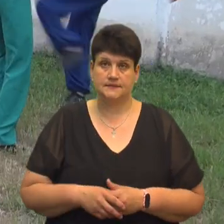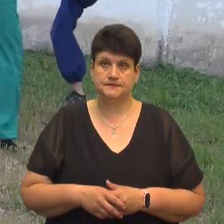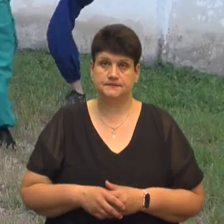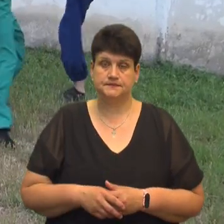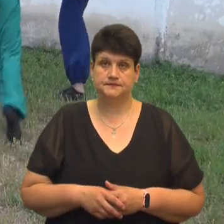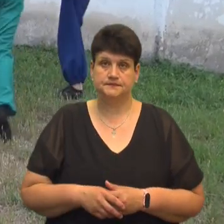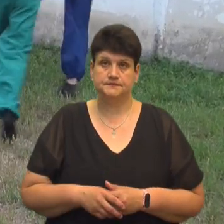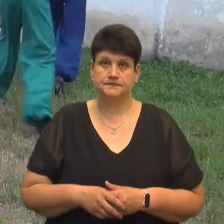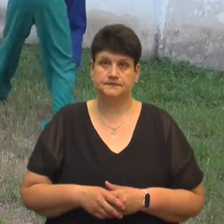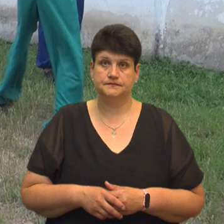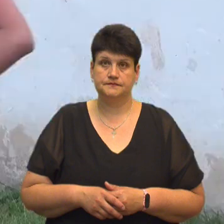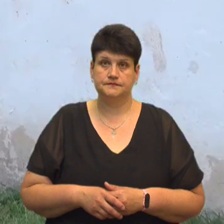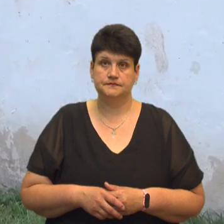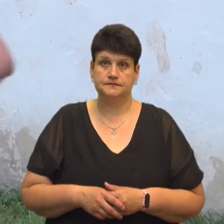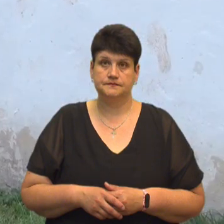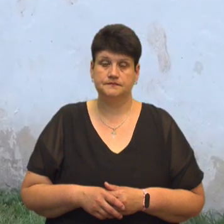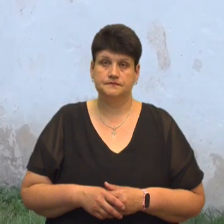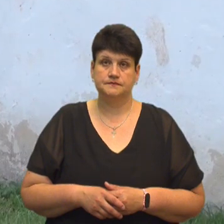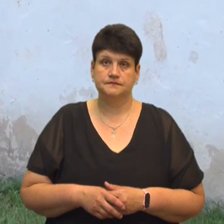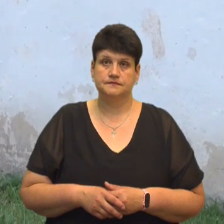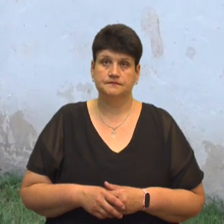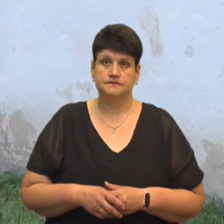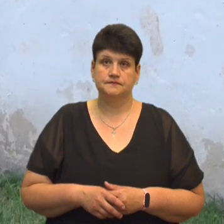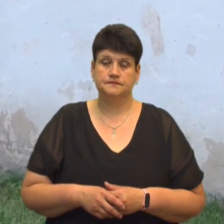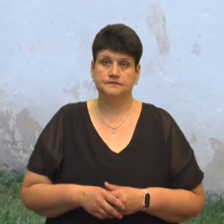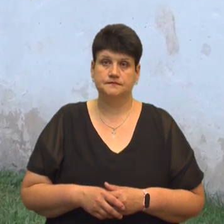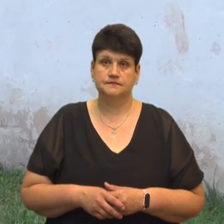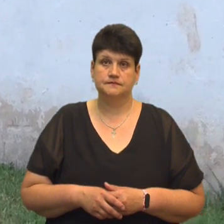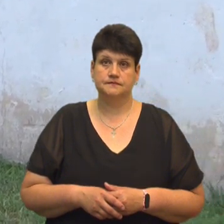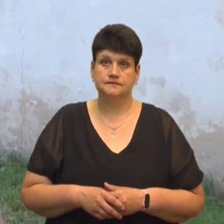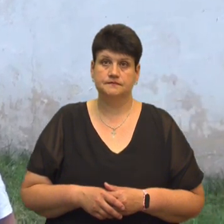Анастасія Кисіль, Оксана Галіяш. Суспільні новини. Тернопіль.